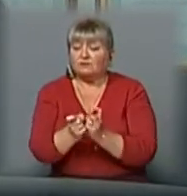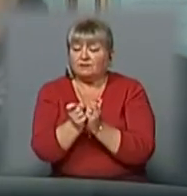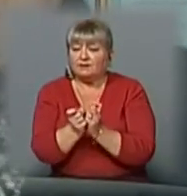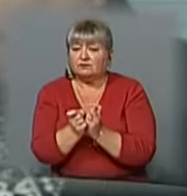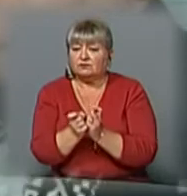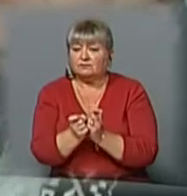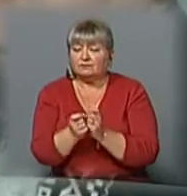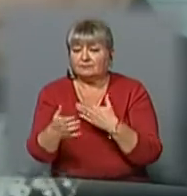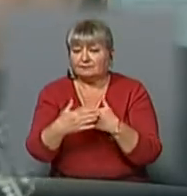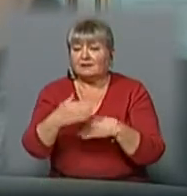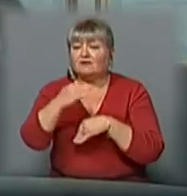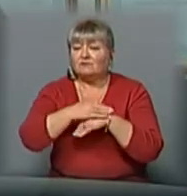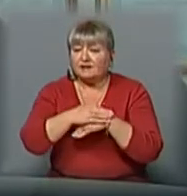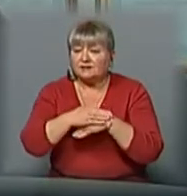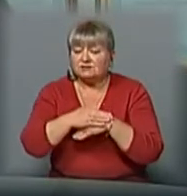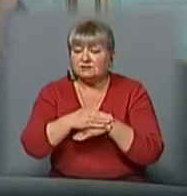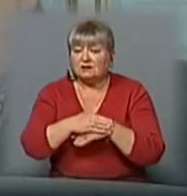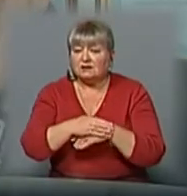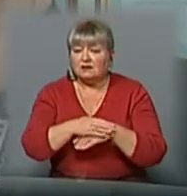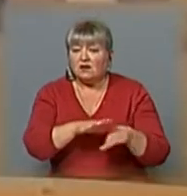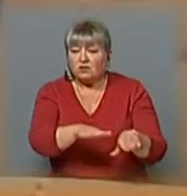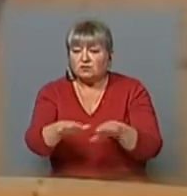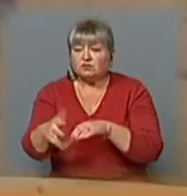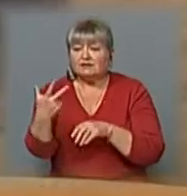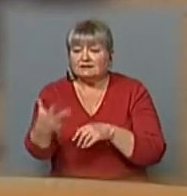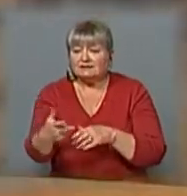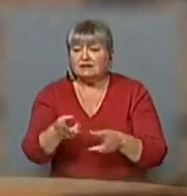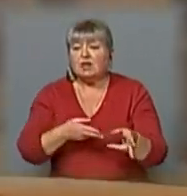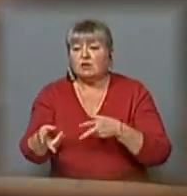підвечір розгорнули три хірургічні бригади.